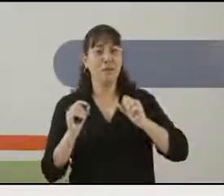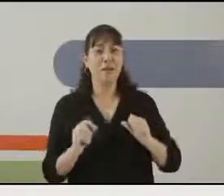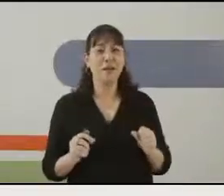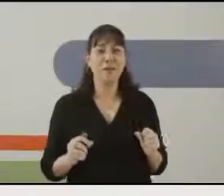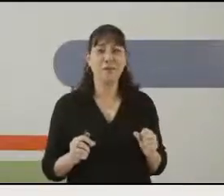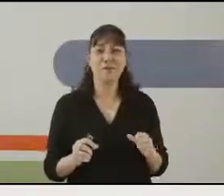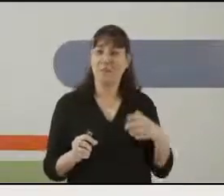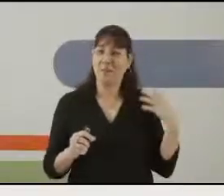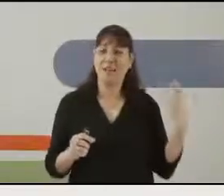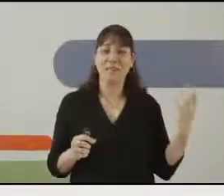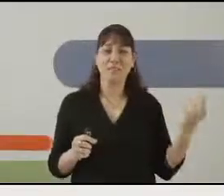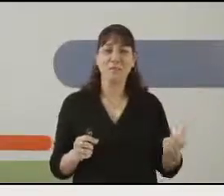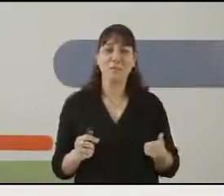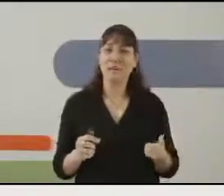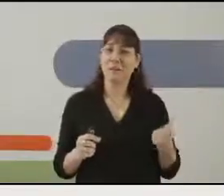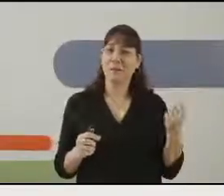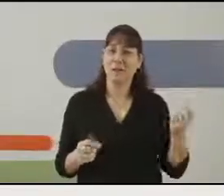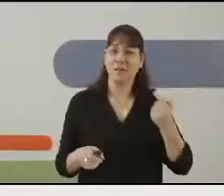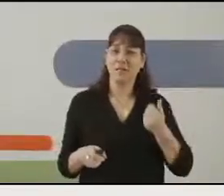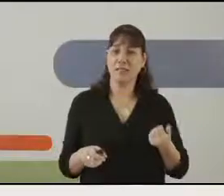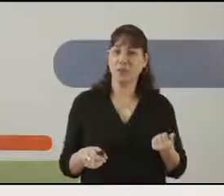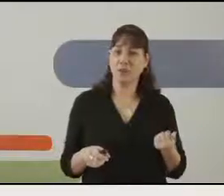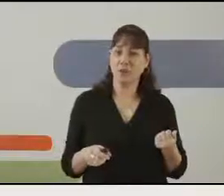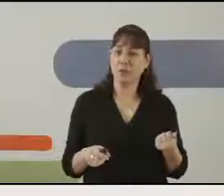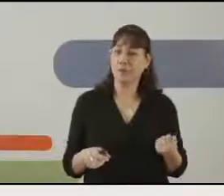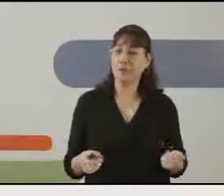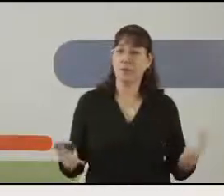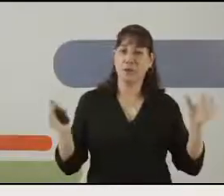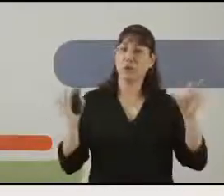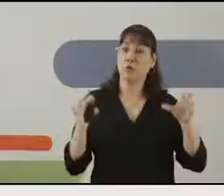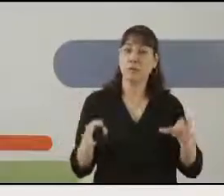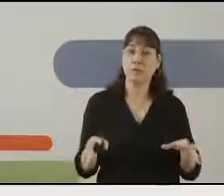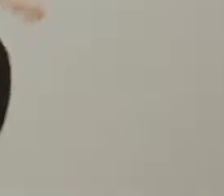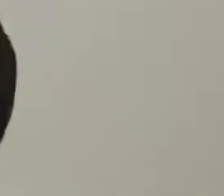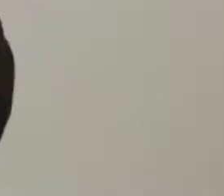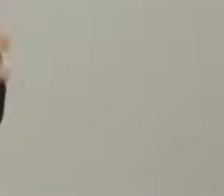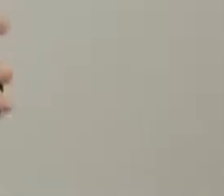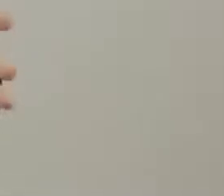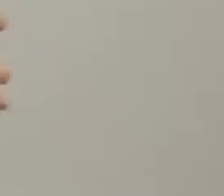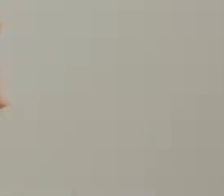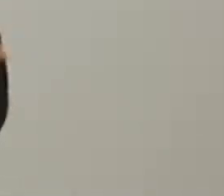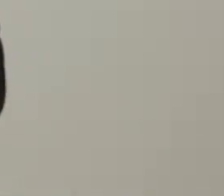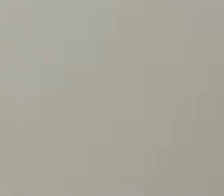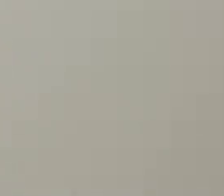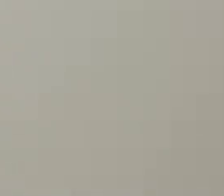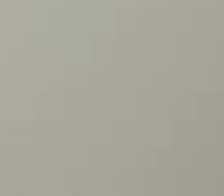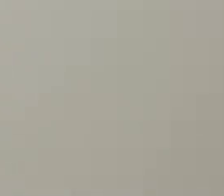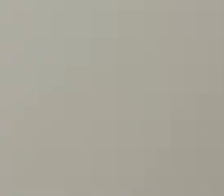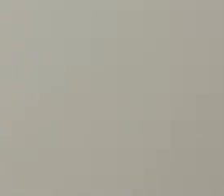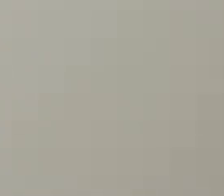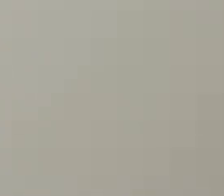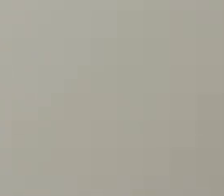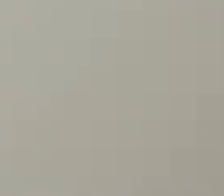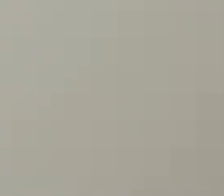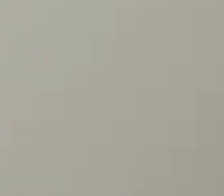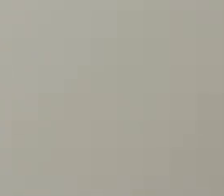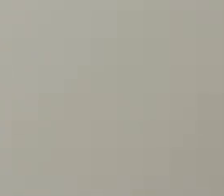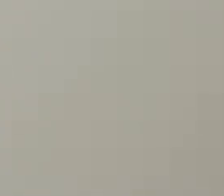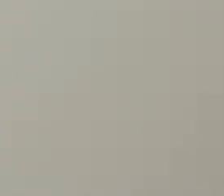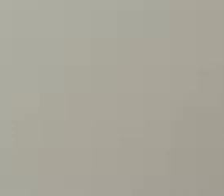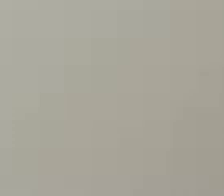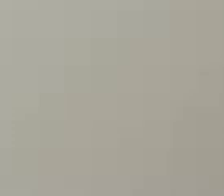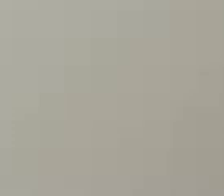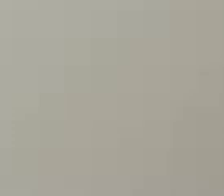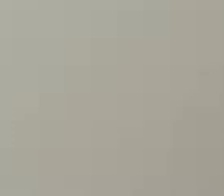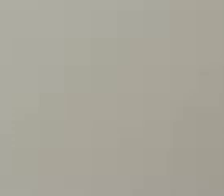ופלפל. אז אני מזמינה אתכם גם להכין כזאת רשימה. וכשיוצאים עם רשימה, אנחנו יודעים מה אנחנו באמת צריכים,